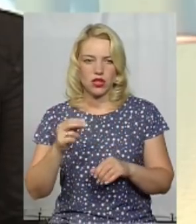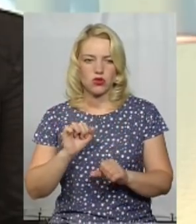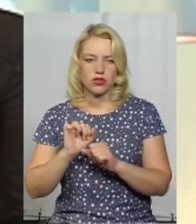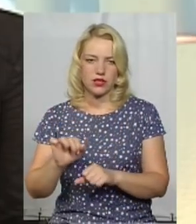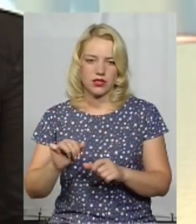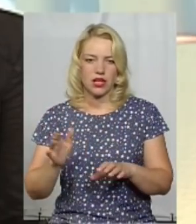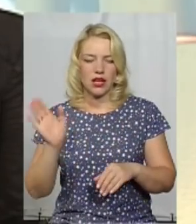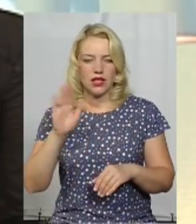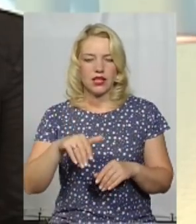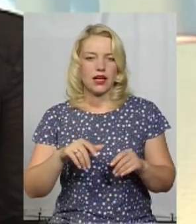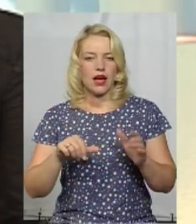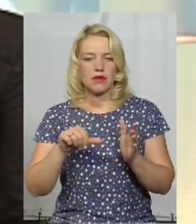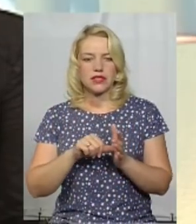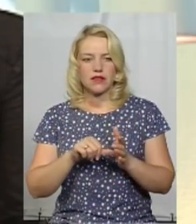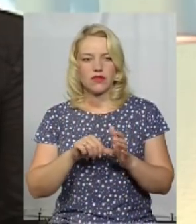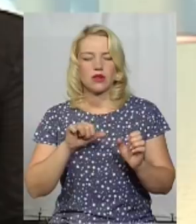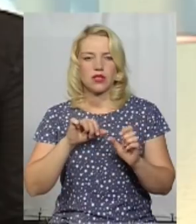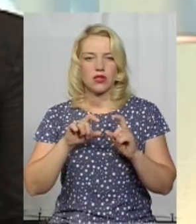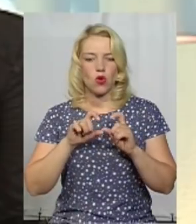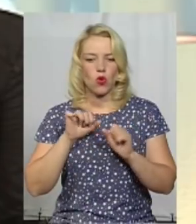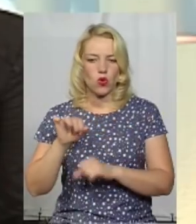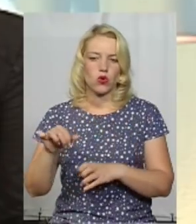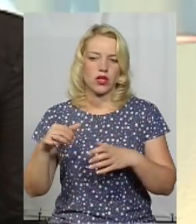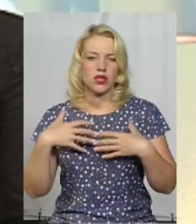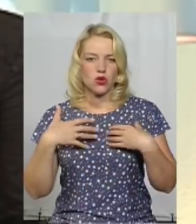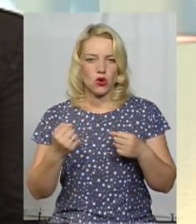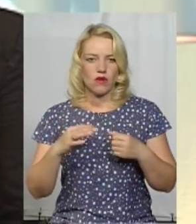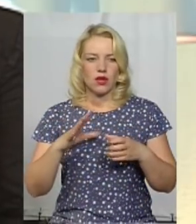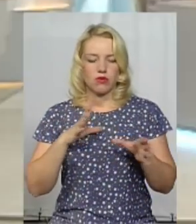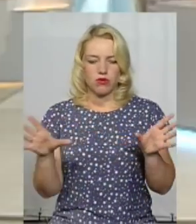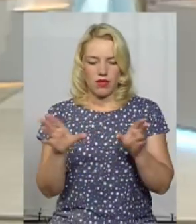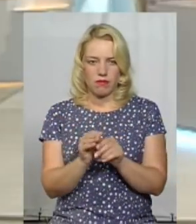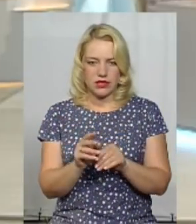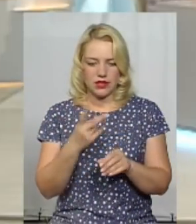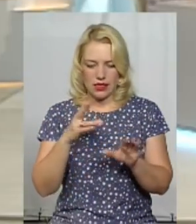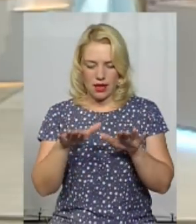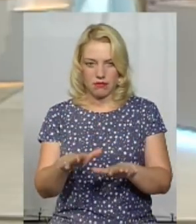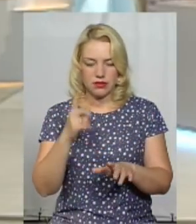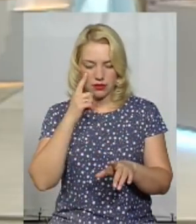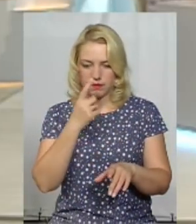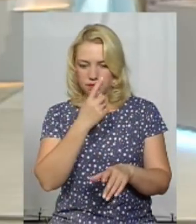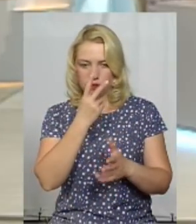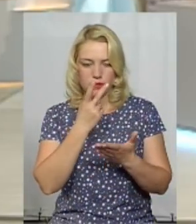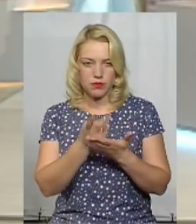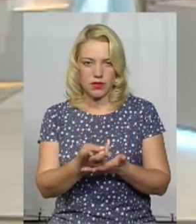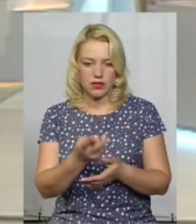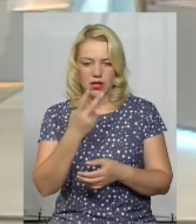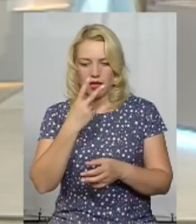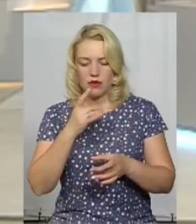захисту, нехай представник департаменту охорони здоров'я їде з нами. Щоб могли на місці подивитися, пояснити,